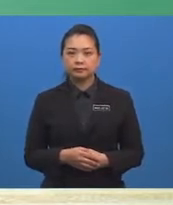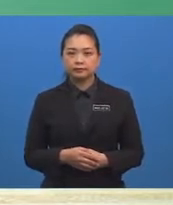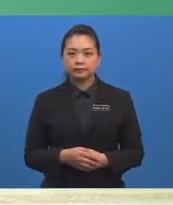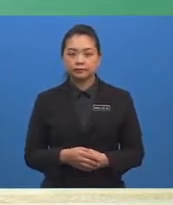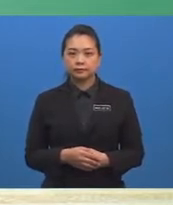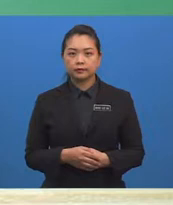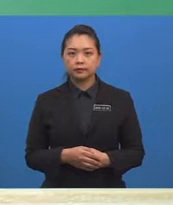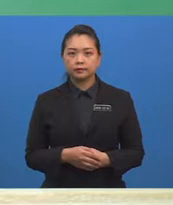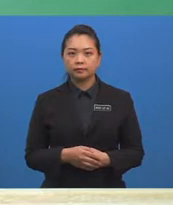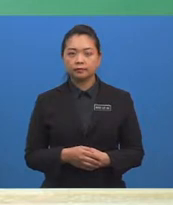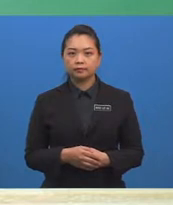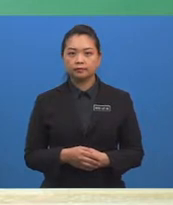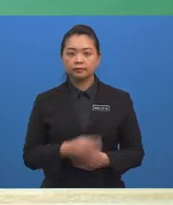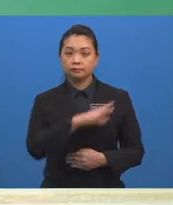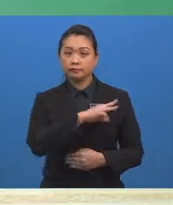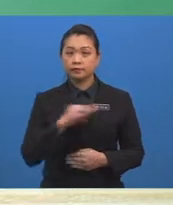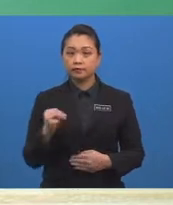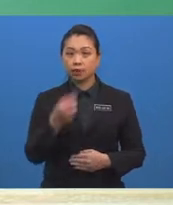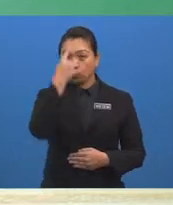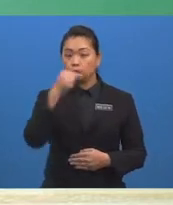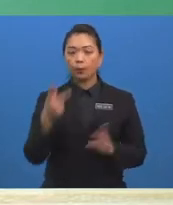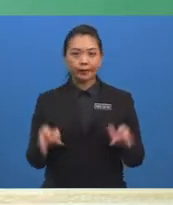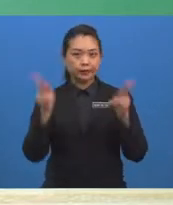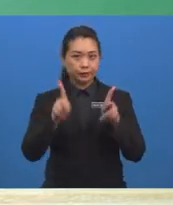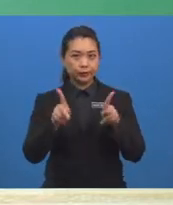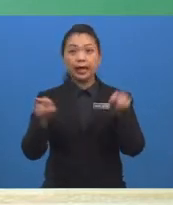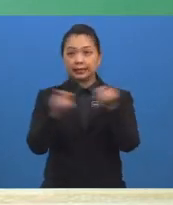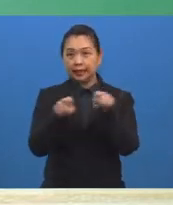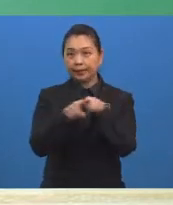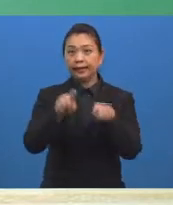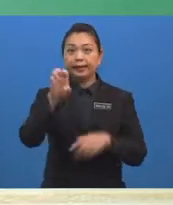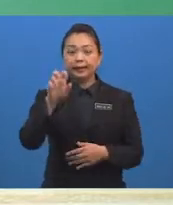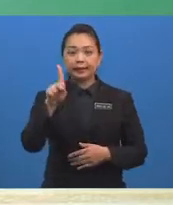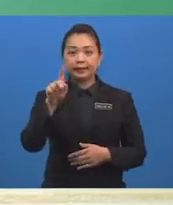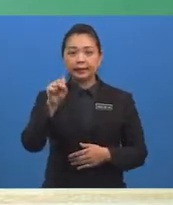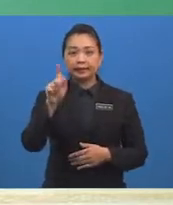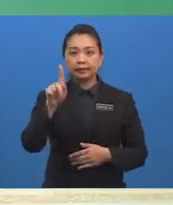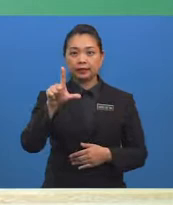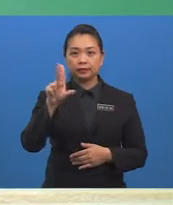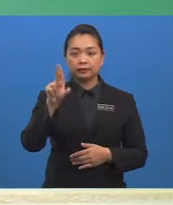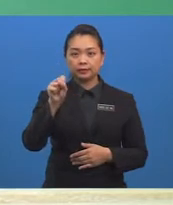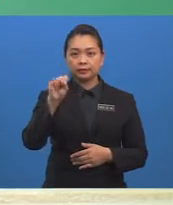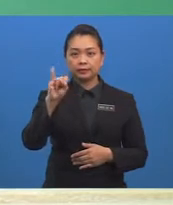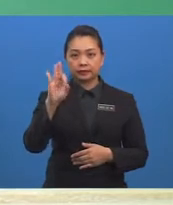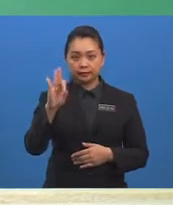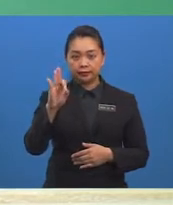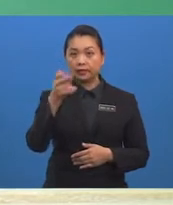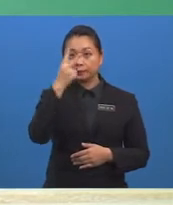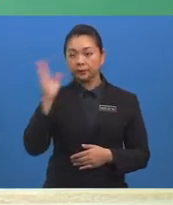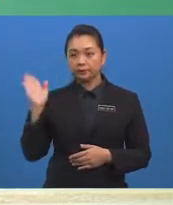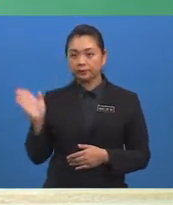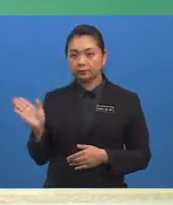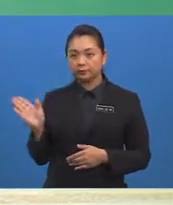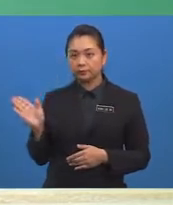Manakala bagi peristiwa saling eksklusif Kebarang kalian peristiwa A